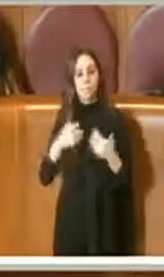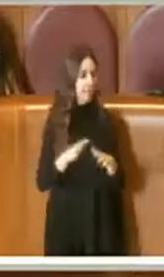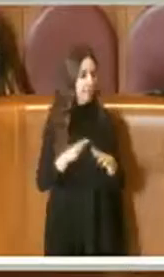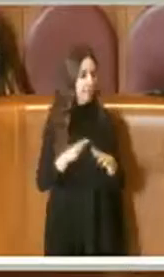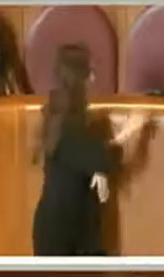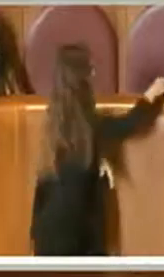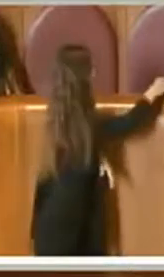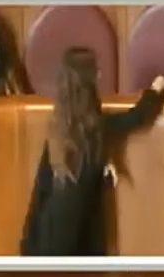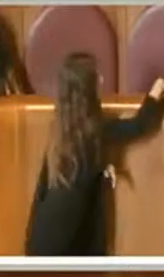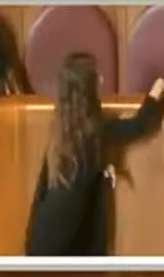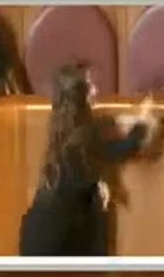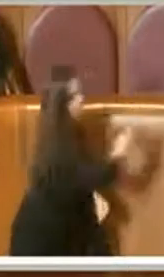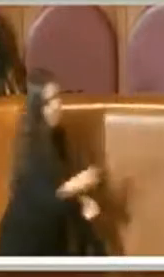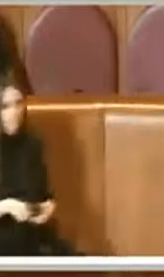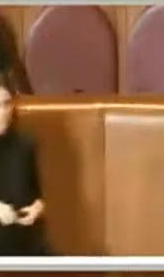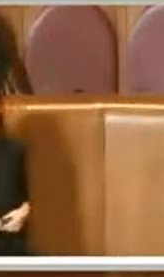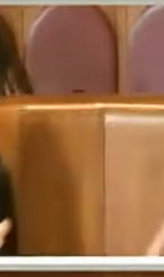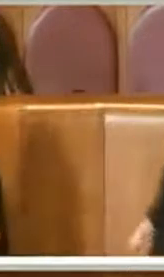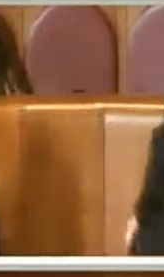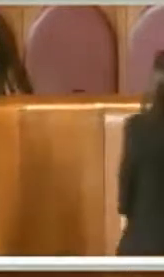Grazie Presidente.